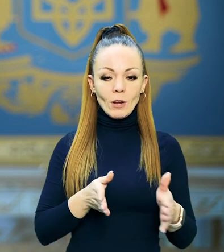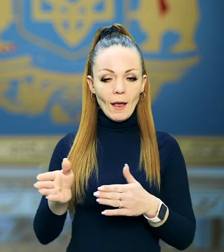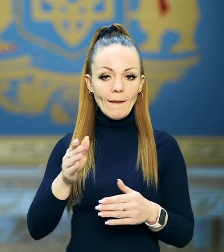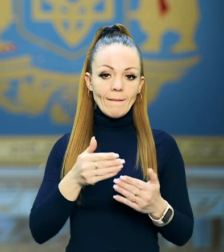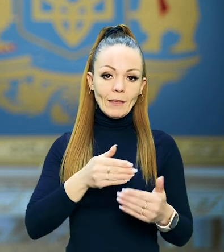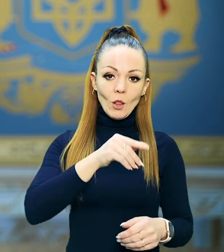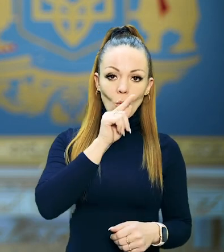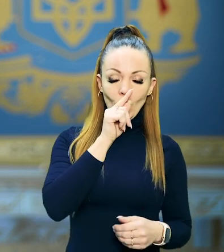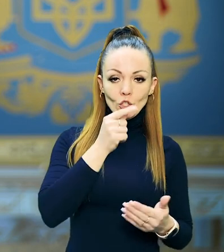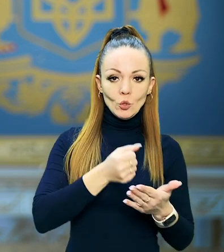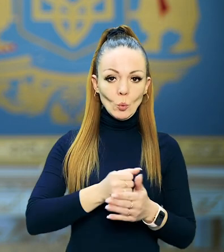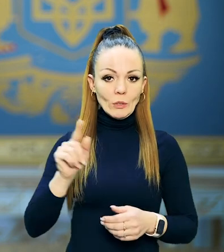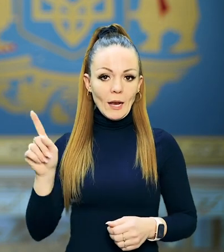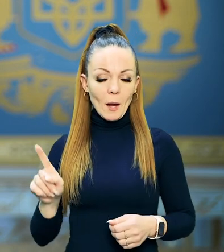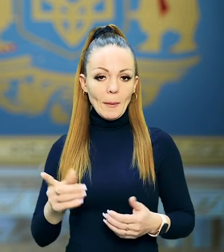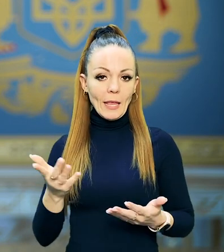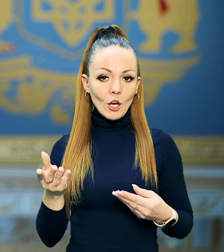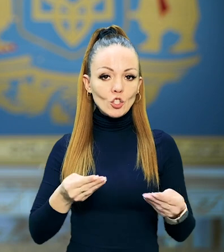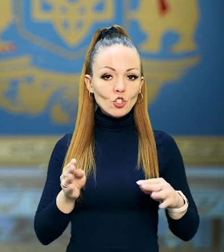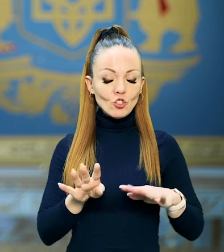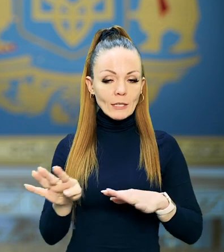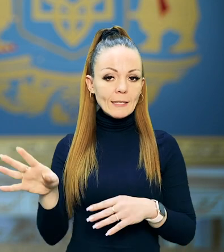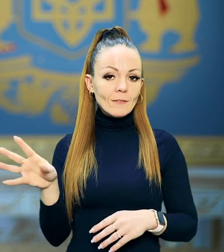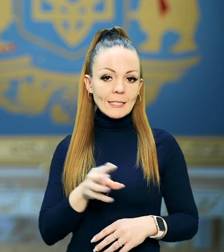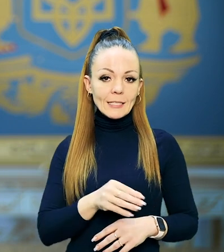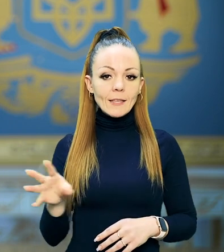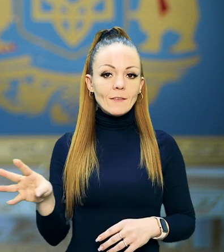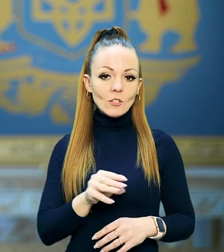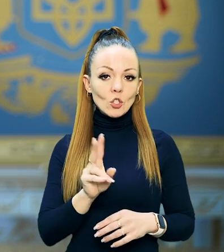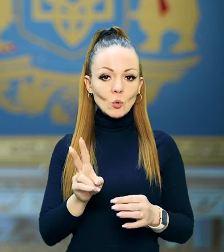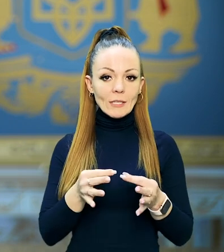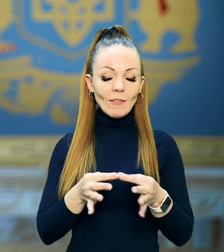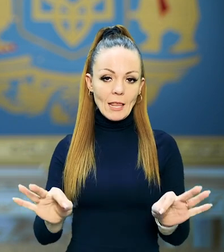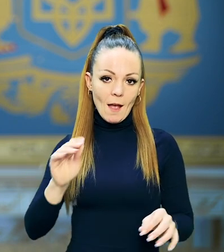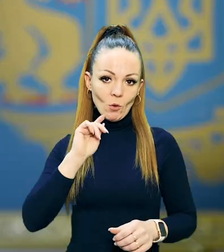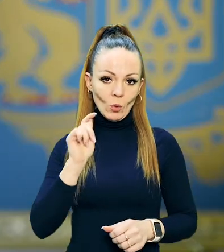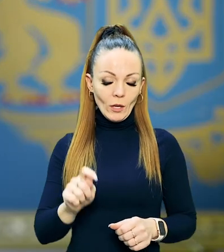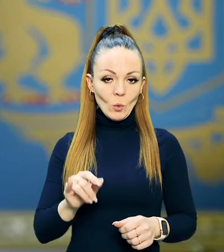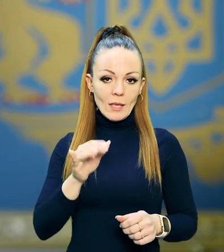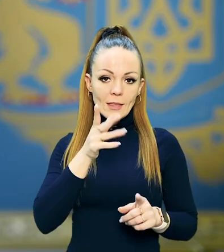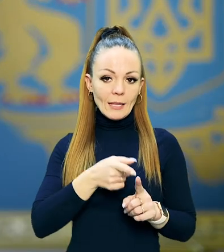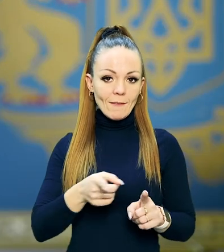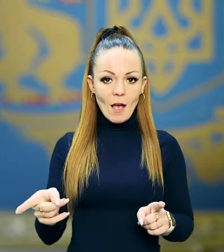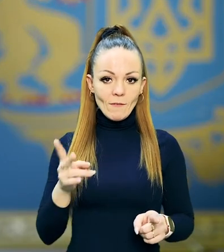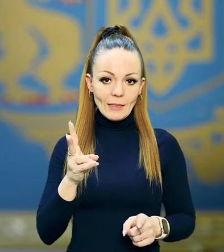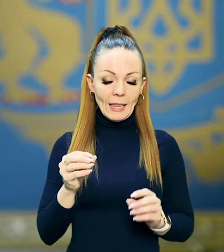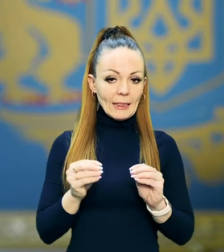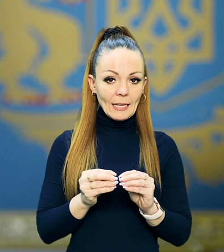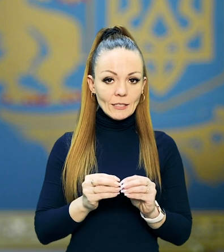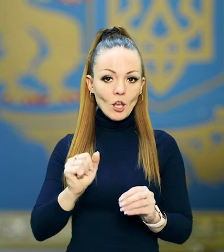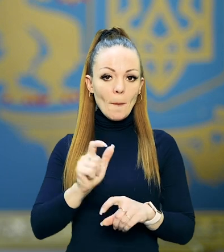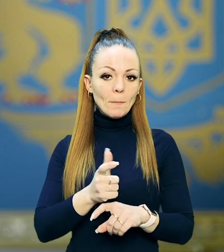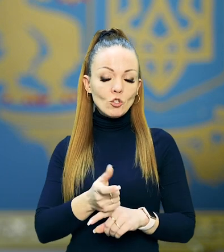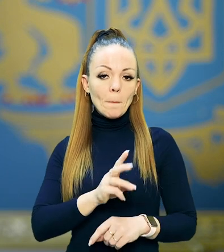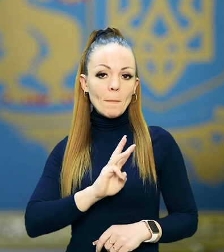до Закарпаття, якими йшли всі, всі, хто звільняв Україну. І тривав він не 10,